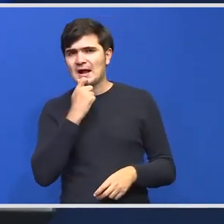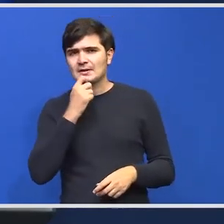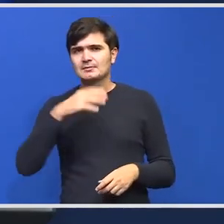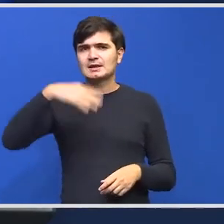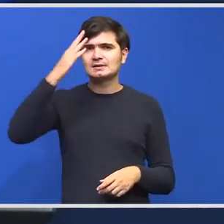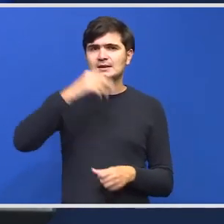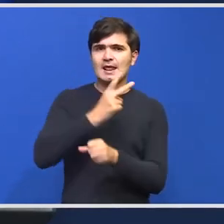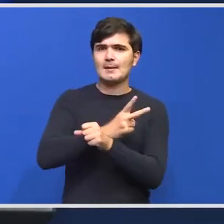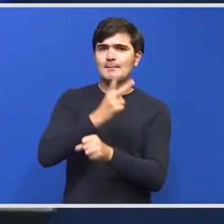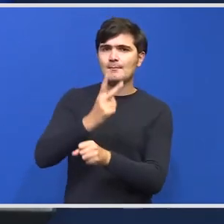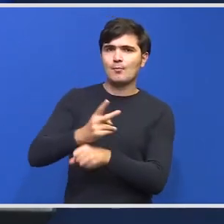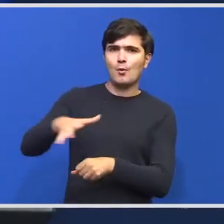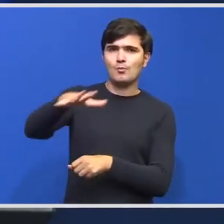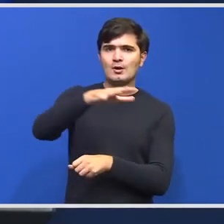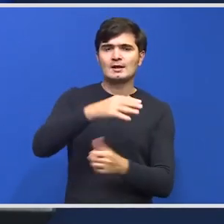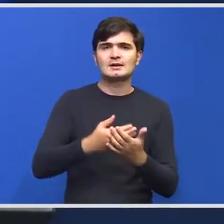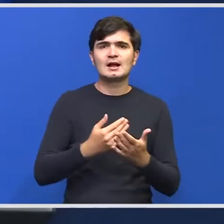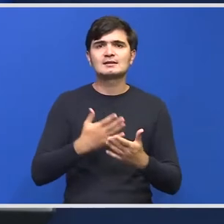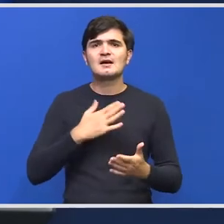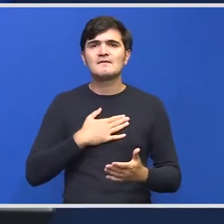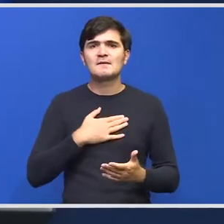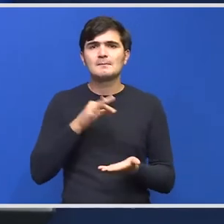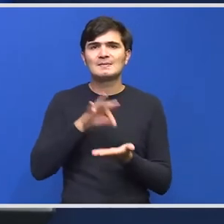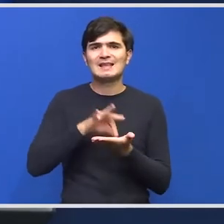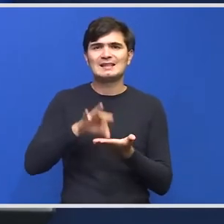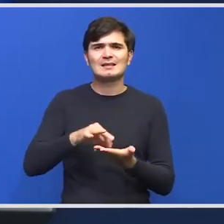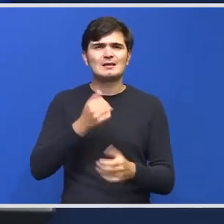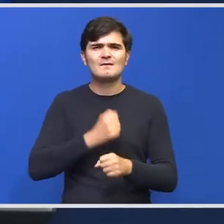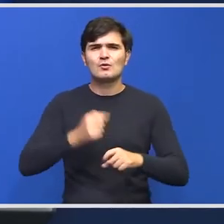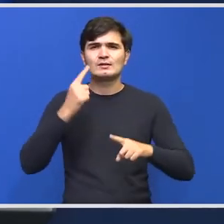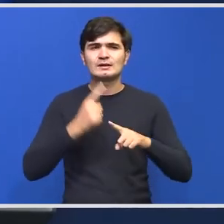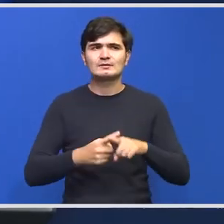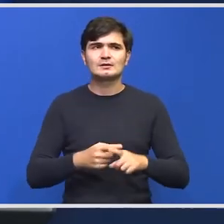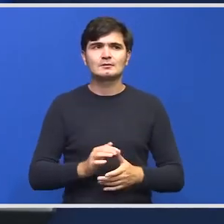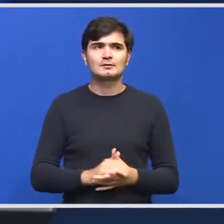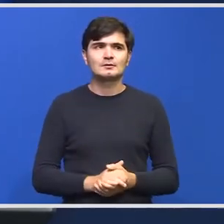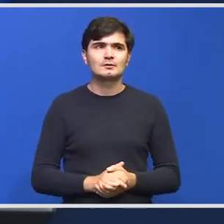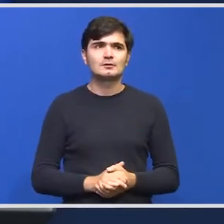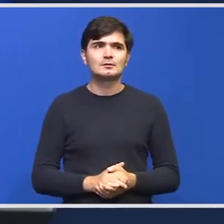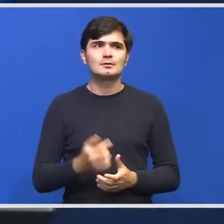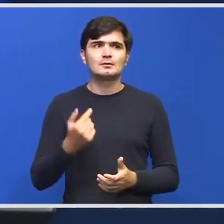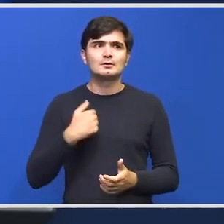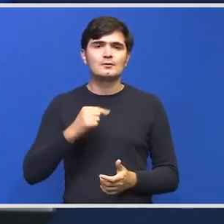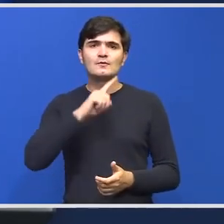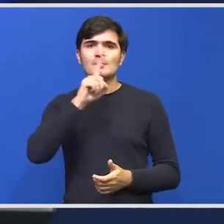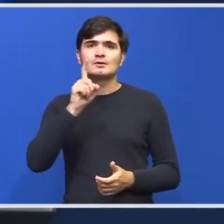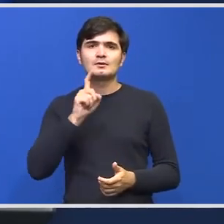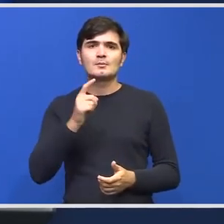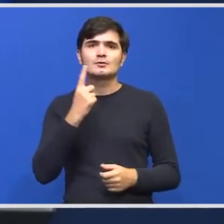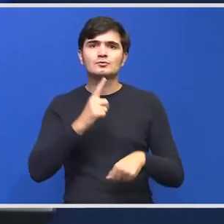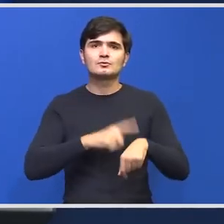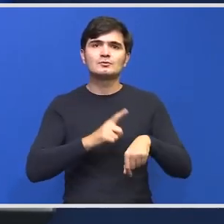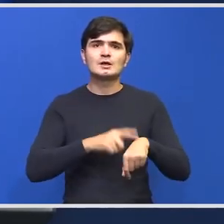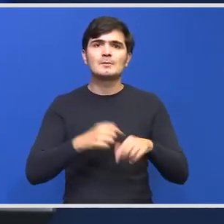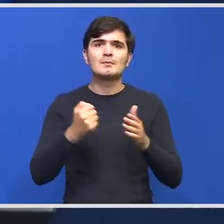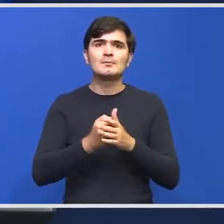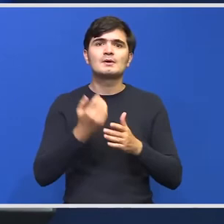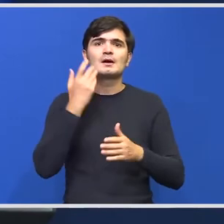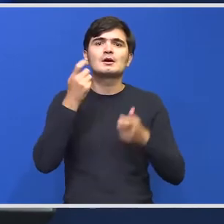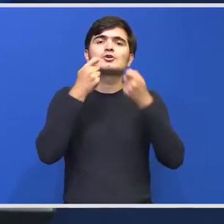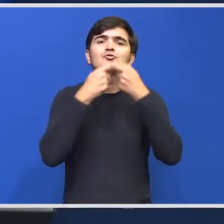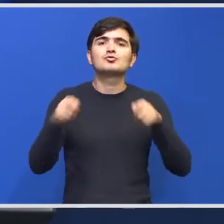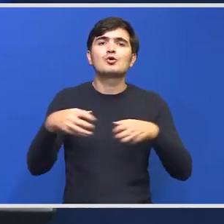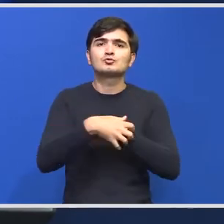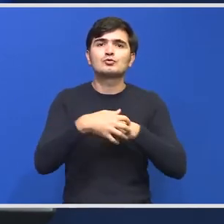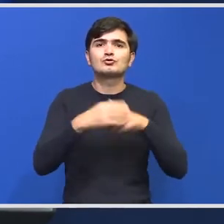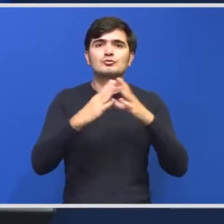populația respectivă ca să avem date la zi foarte exacte Eu v întrebat un termen până la care vom avea toți urșii din România numărați